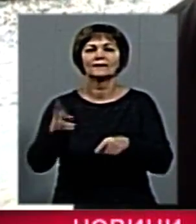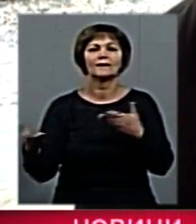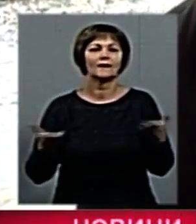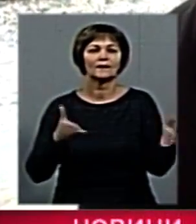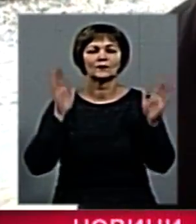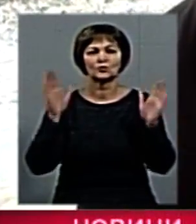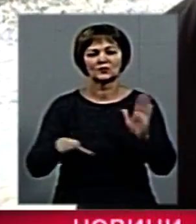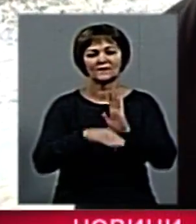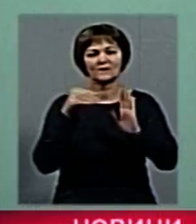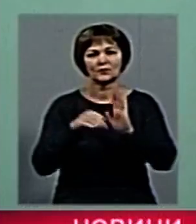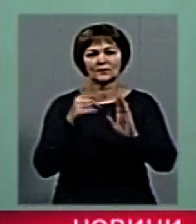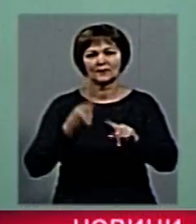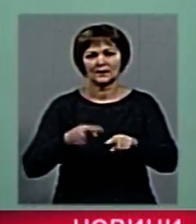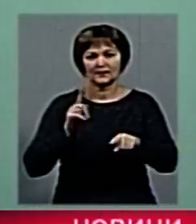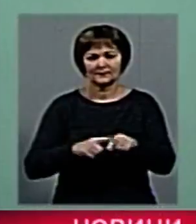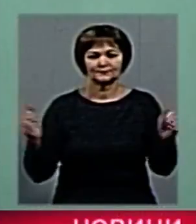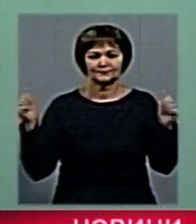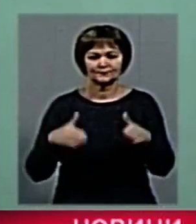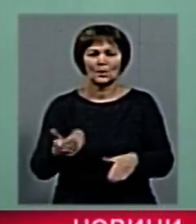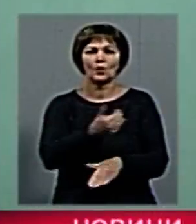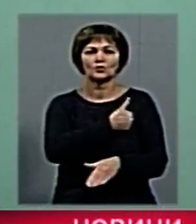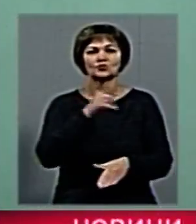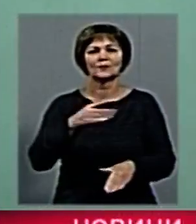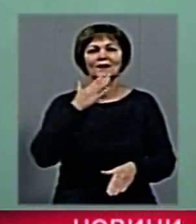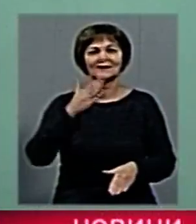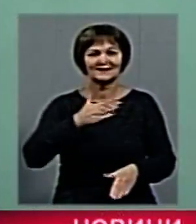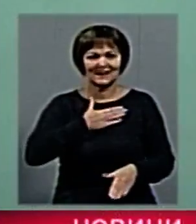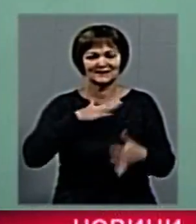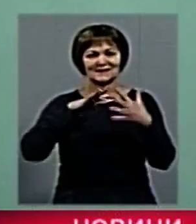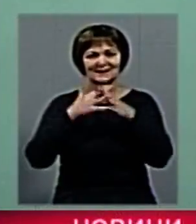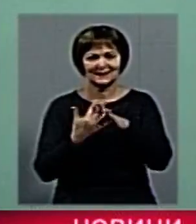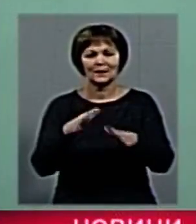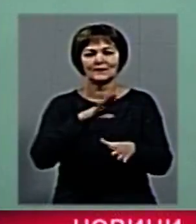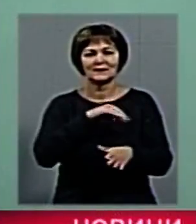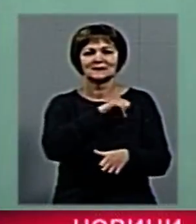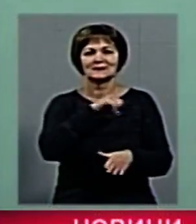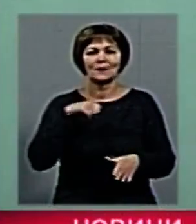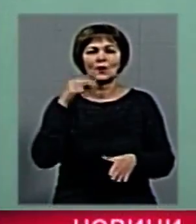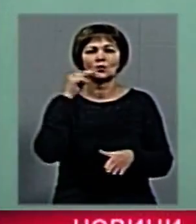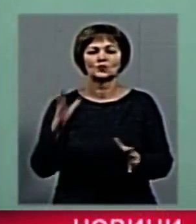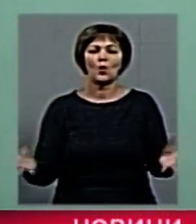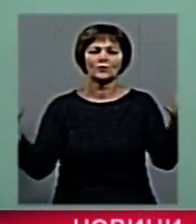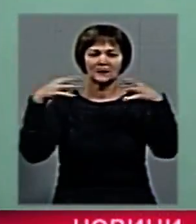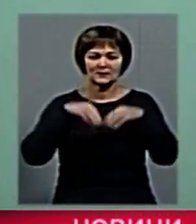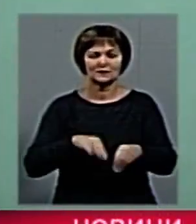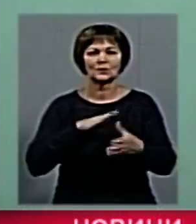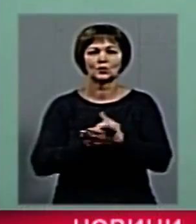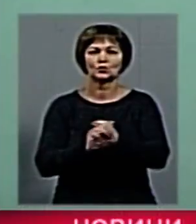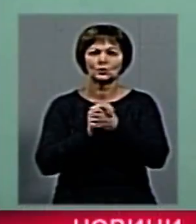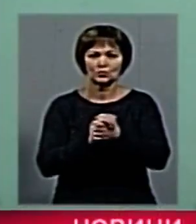ізбраному СОЗЕВІ. Хочеться, щоб наші села об'єдналися і були самими дружними. Це для того, щоб ми могли